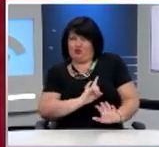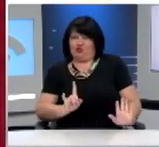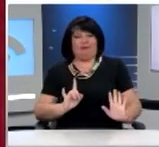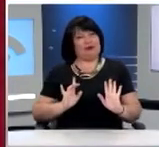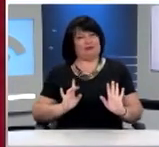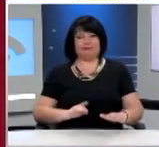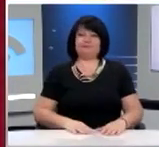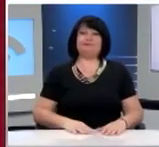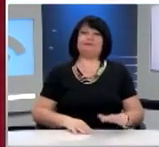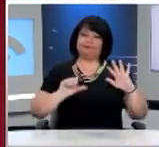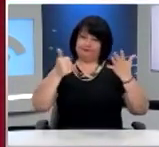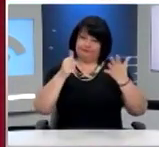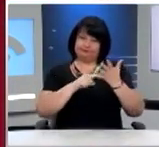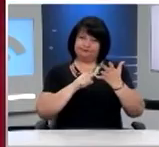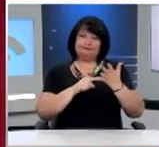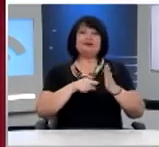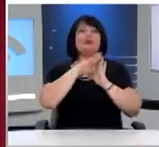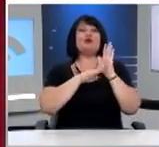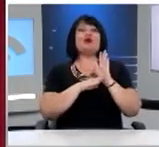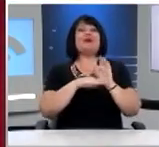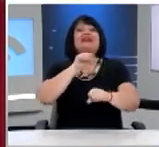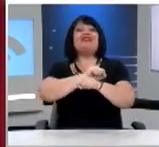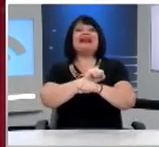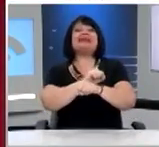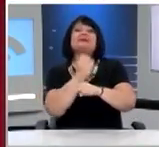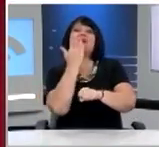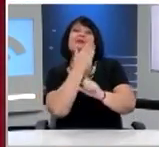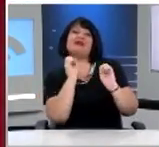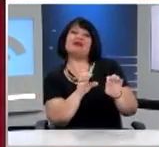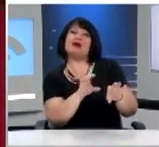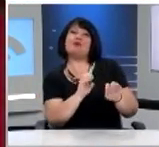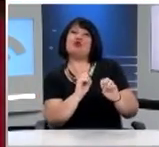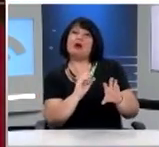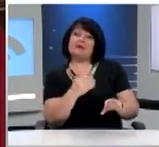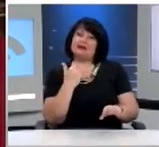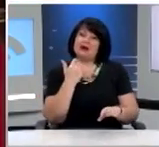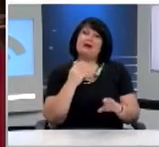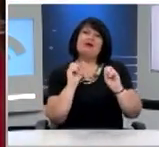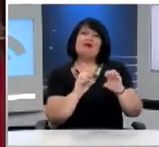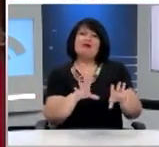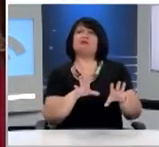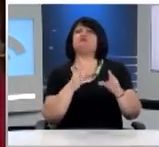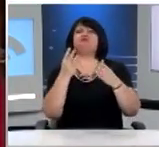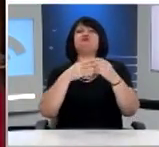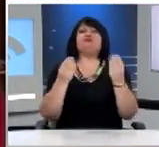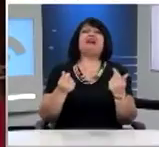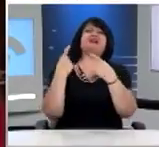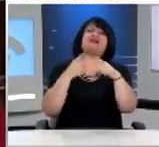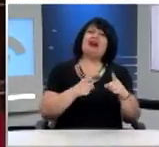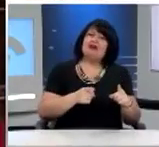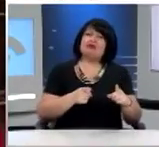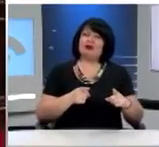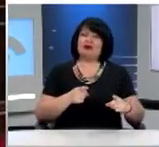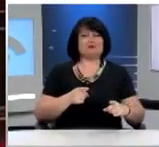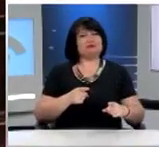Έκτον, ζητούμε την αύξηση των εκπαιδευτικών προγραμμάτων των φυλακισμένων που διδάσκουν διάφορες τέχνες στους φυλακισμένους τα